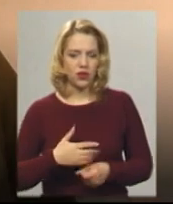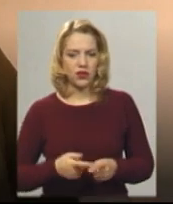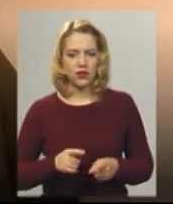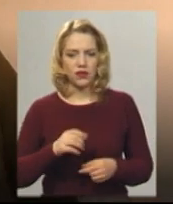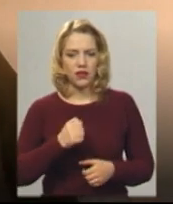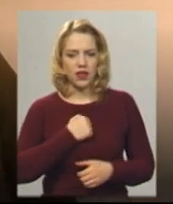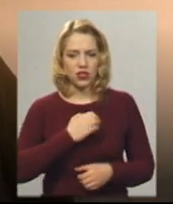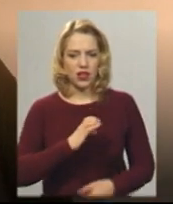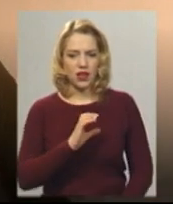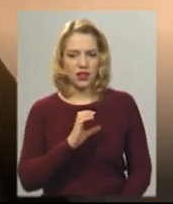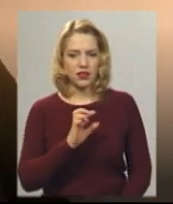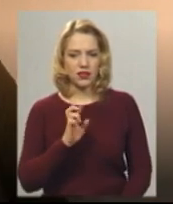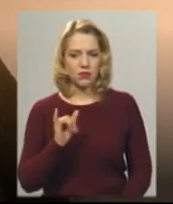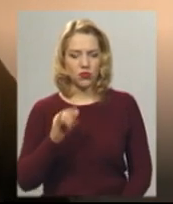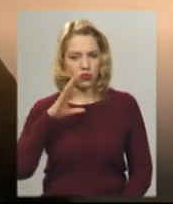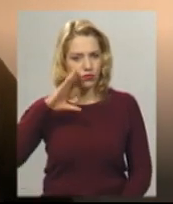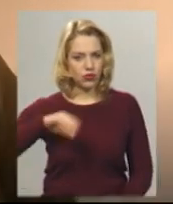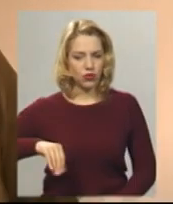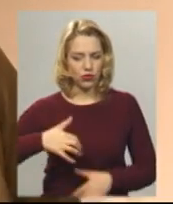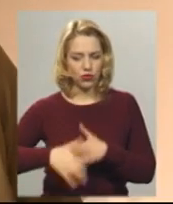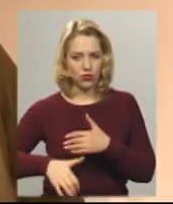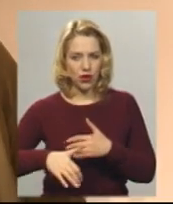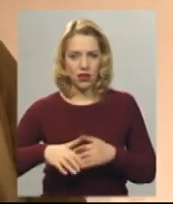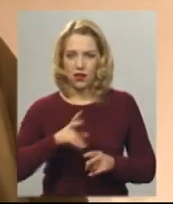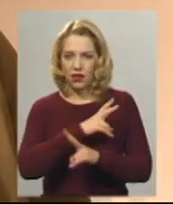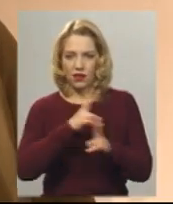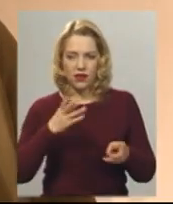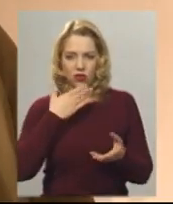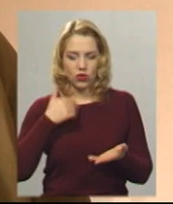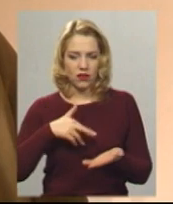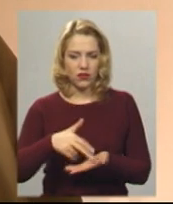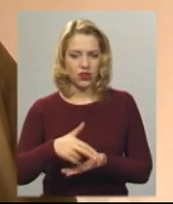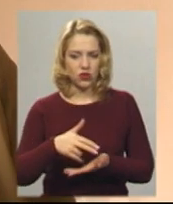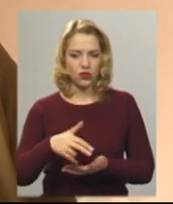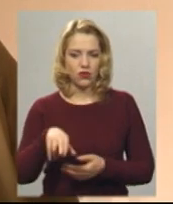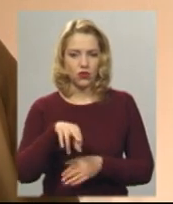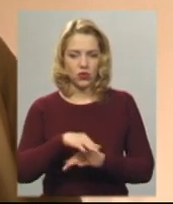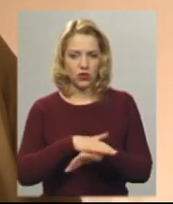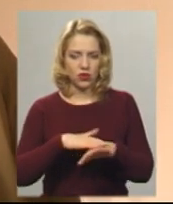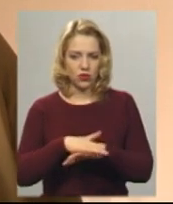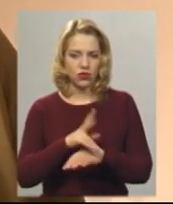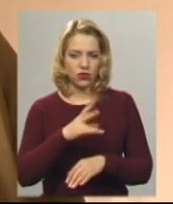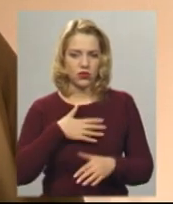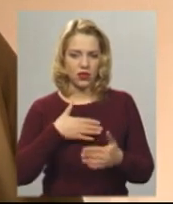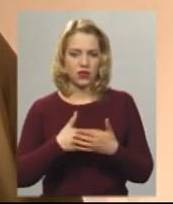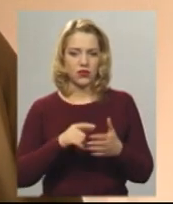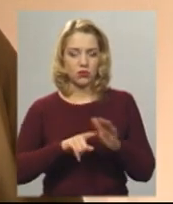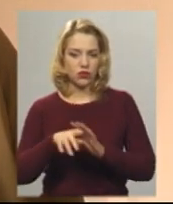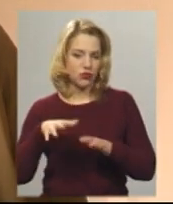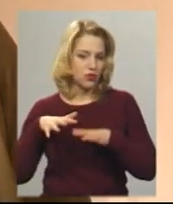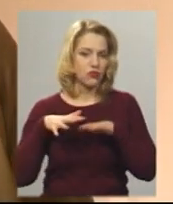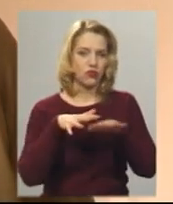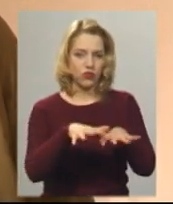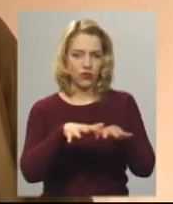це проігнорувало, ніхто не вийшов. Ну і коли активісти почали там штурмувати,